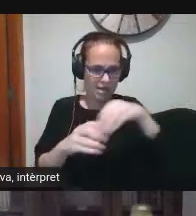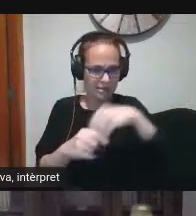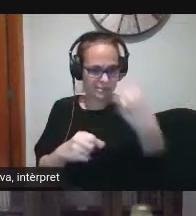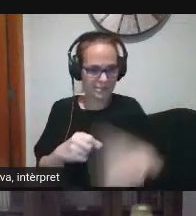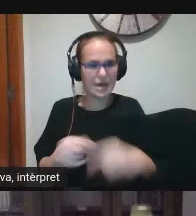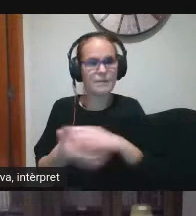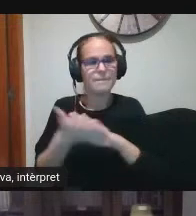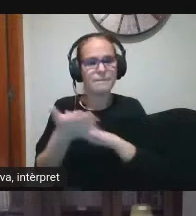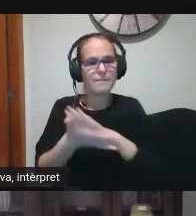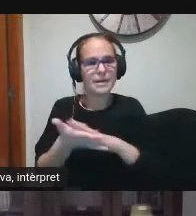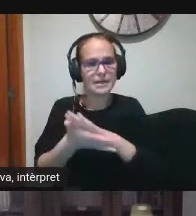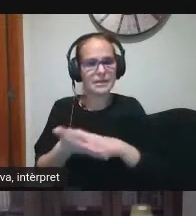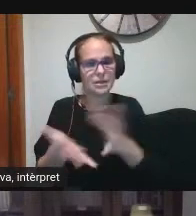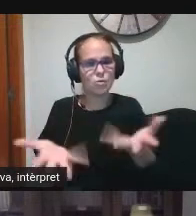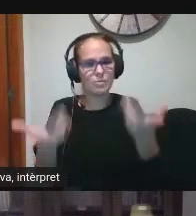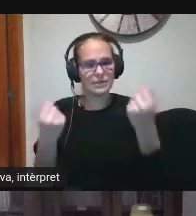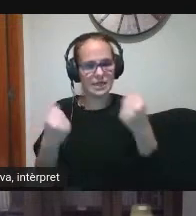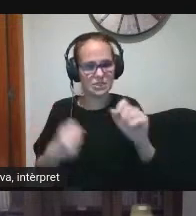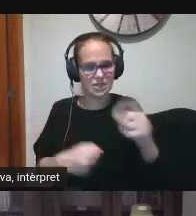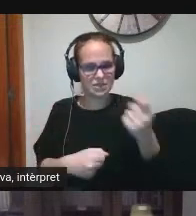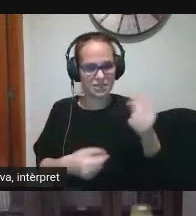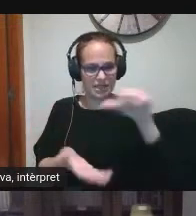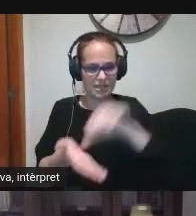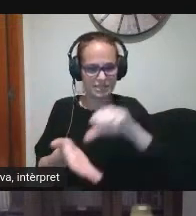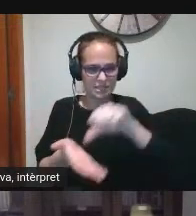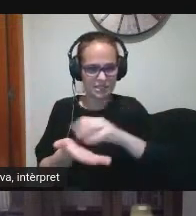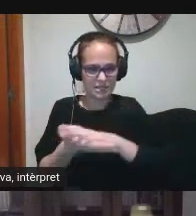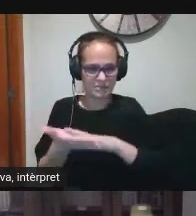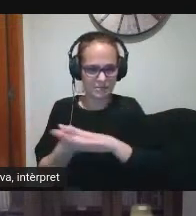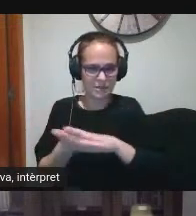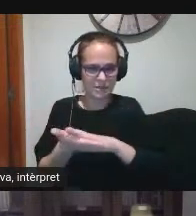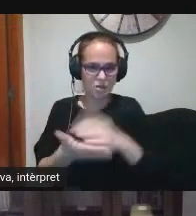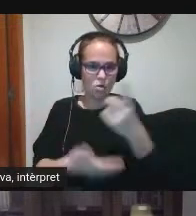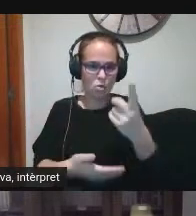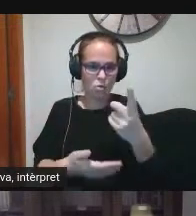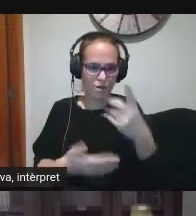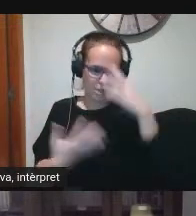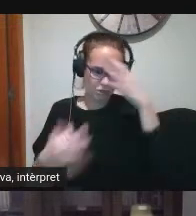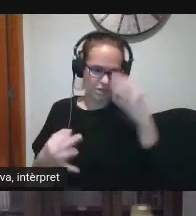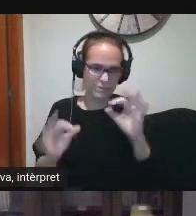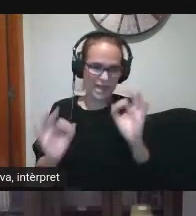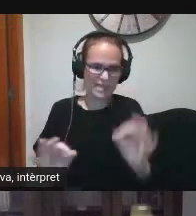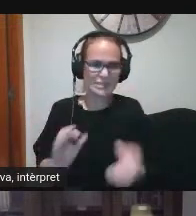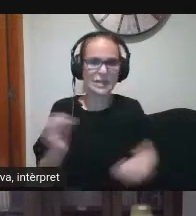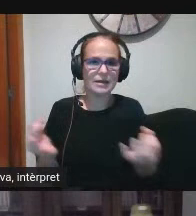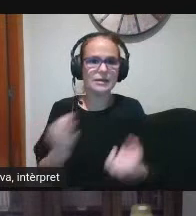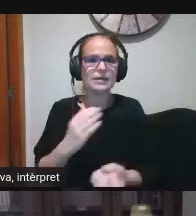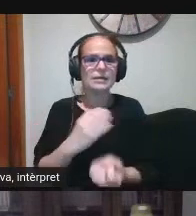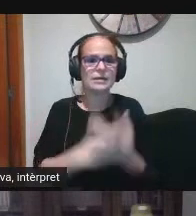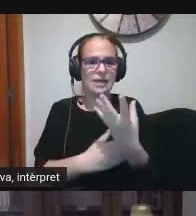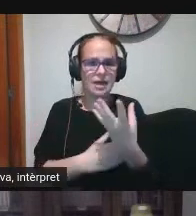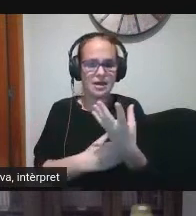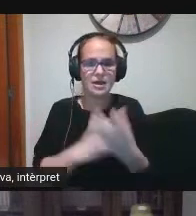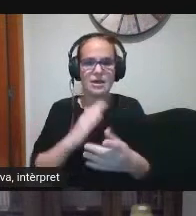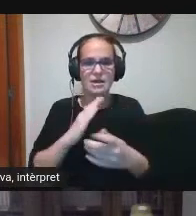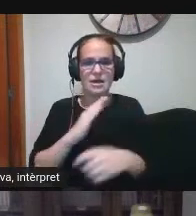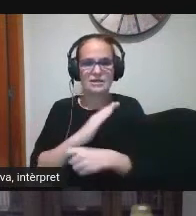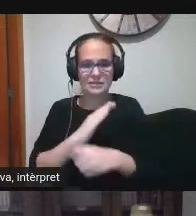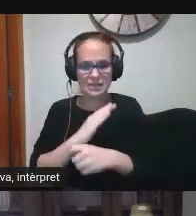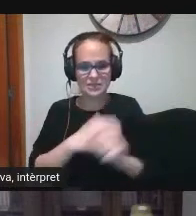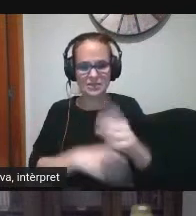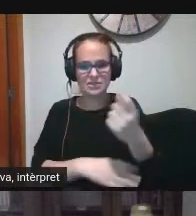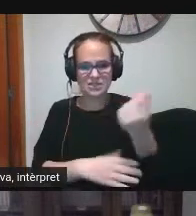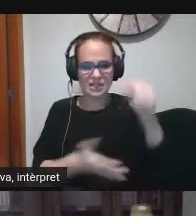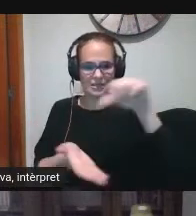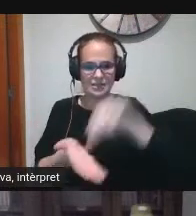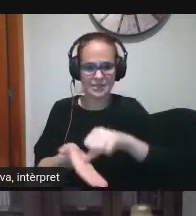parlant d'aquesta competència digital de centre i entre elles una d'elles era evidentment crear aquesta estratègia digital de centre intentar